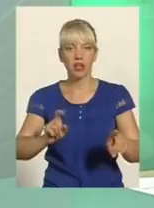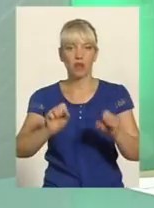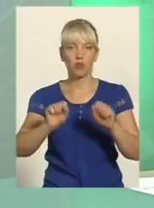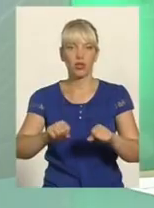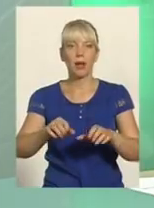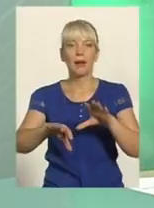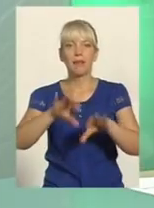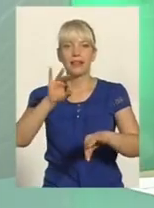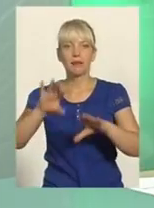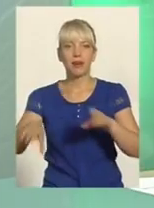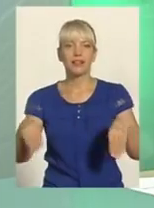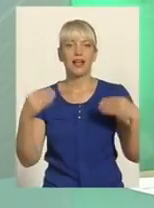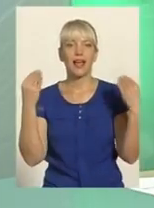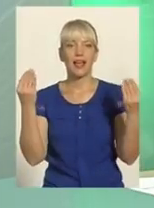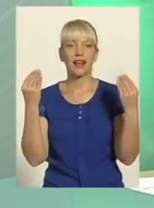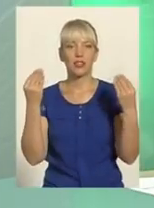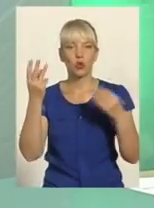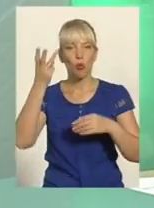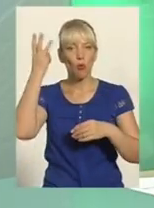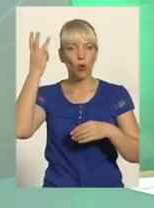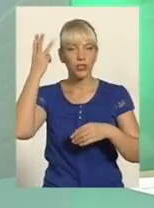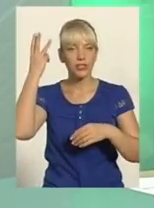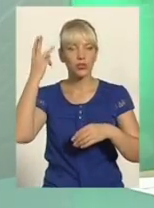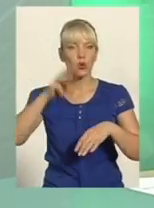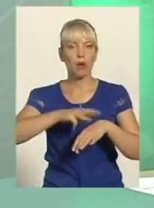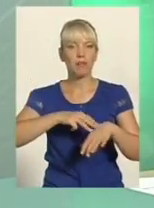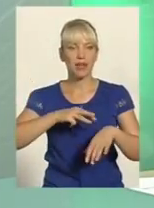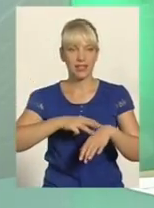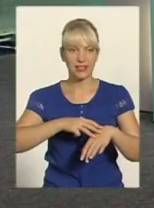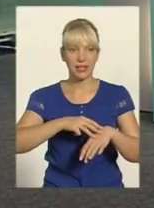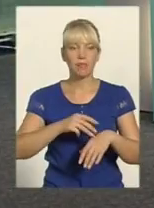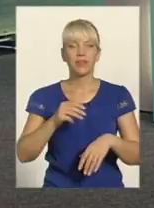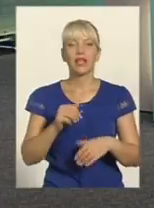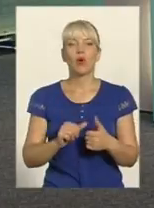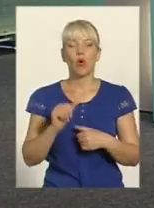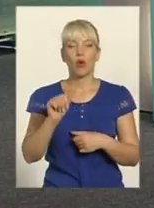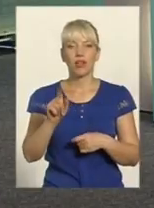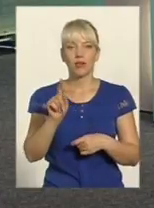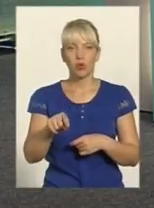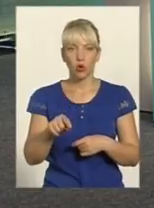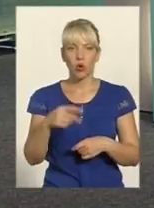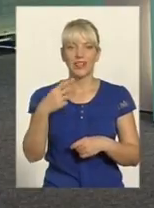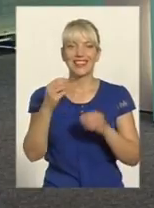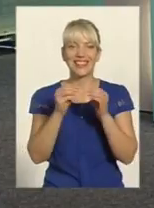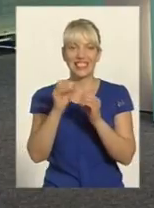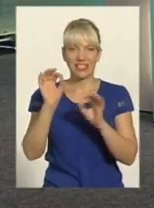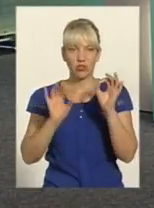подільської міліції Тому що є з кого? Крім того, десь 30% це є дівчата.